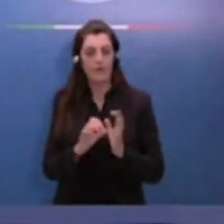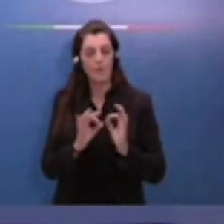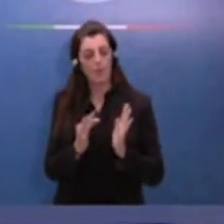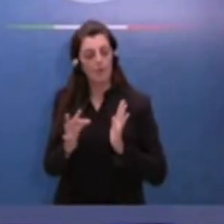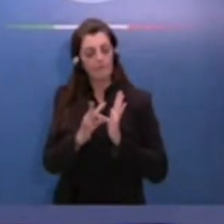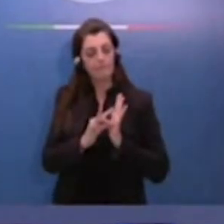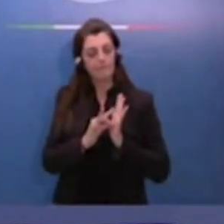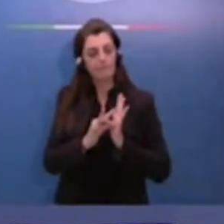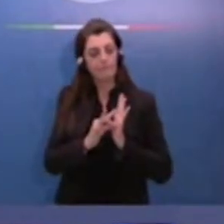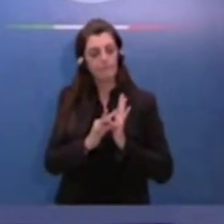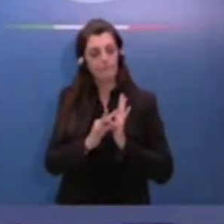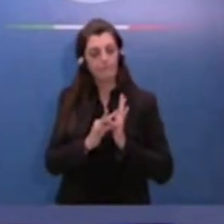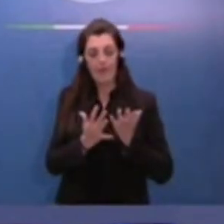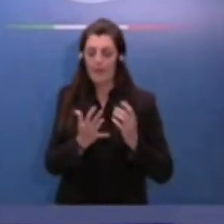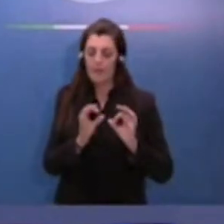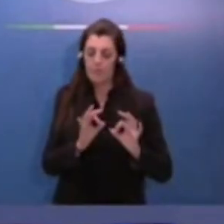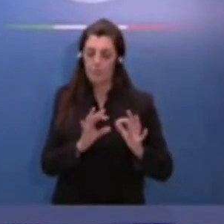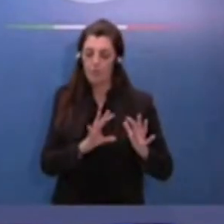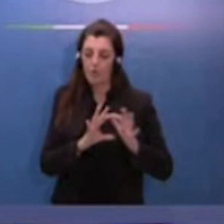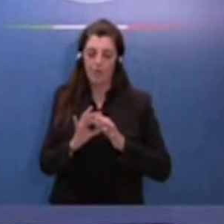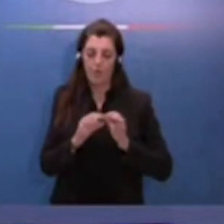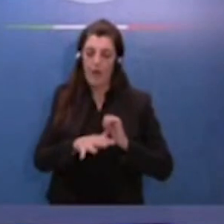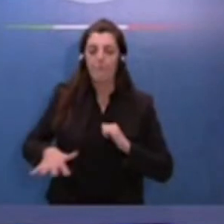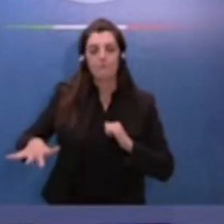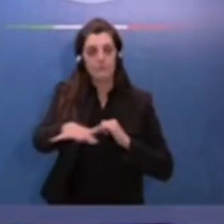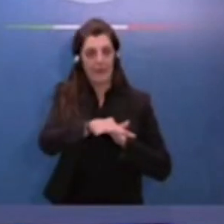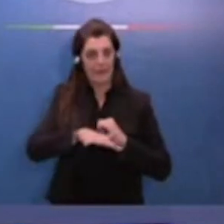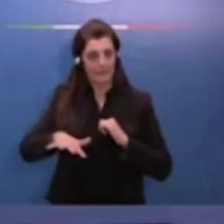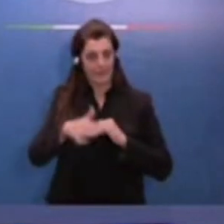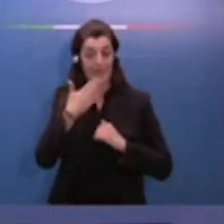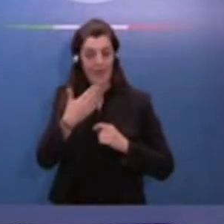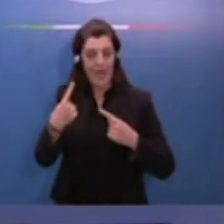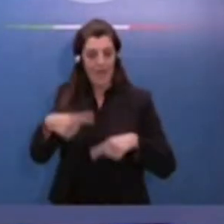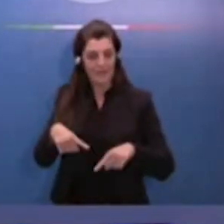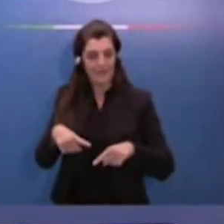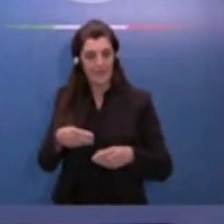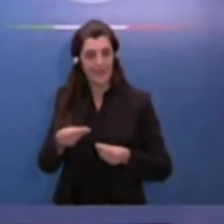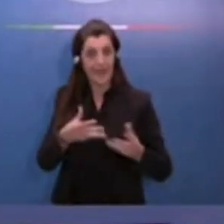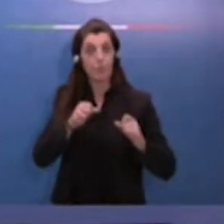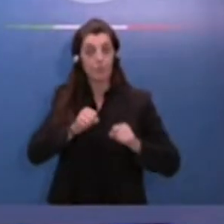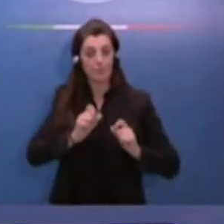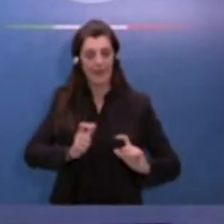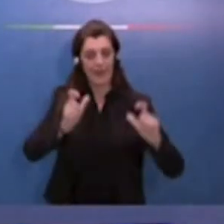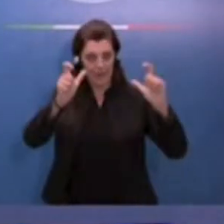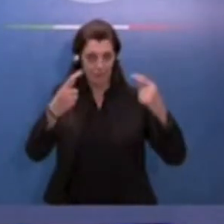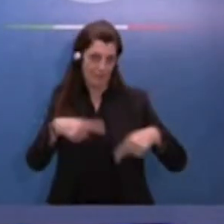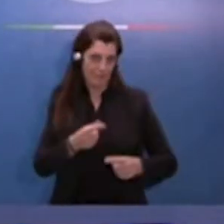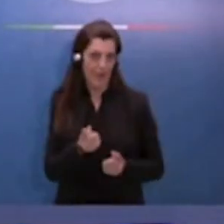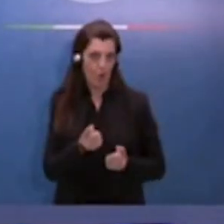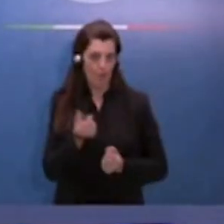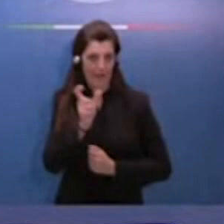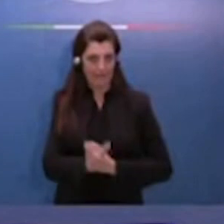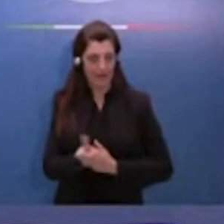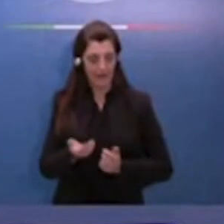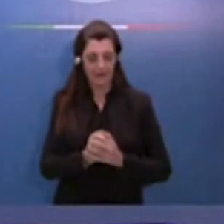ambientale che ha favorito questa ripresa degli italiani, dell'economia italiana? E